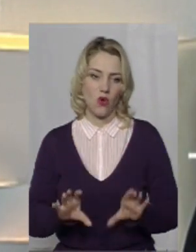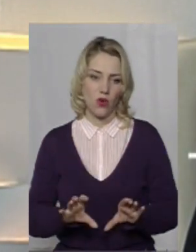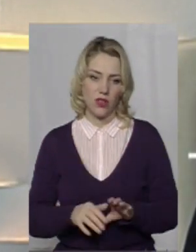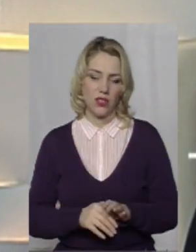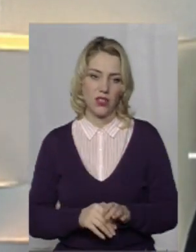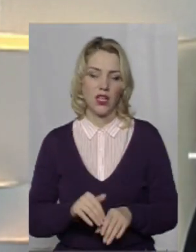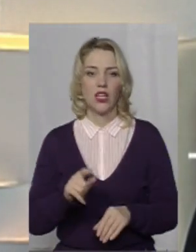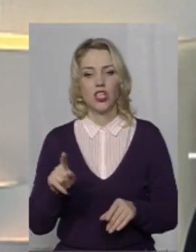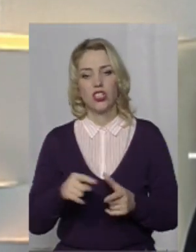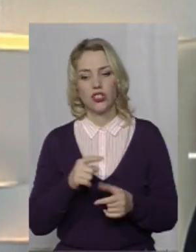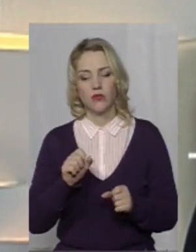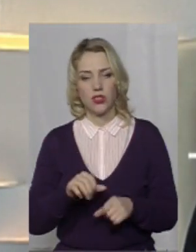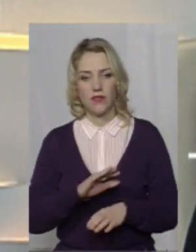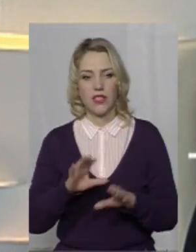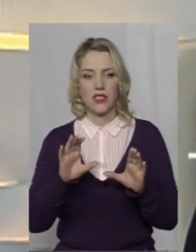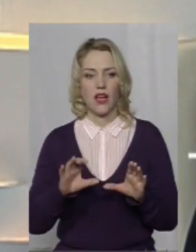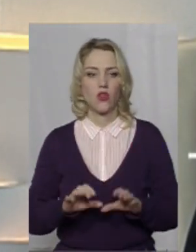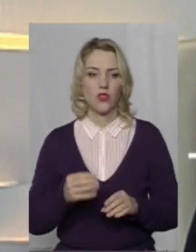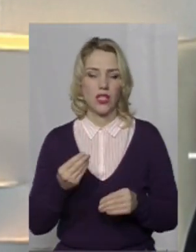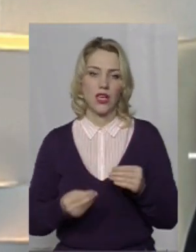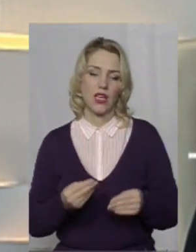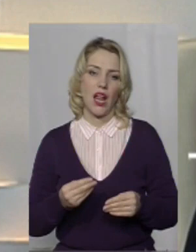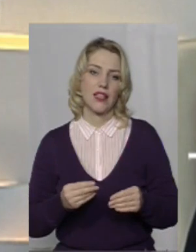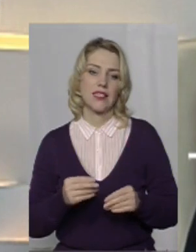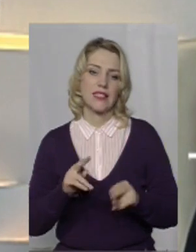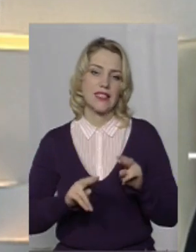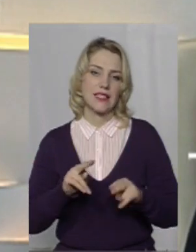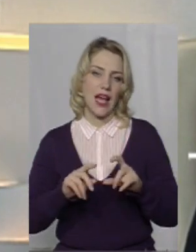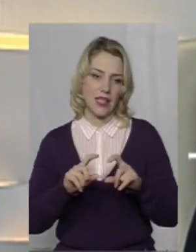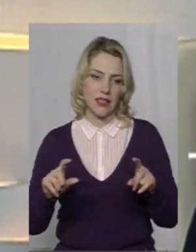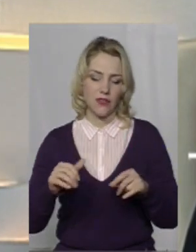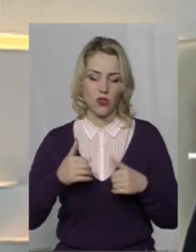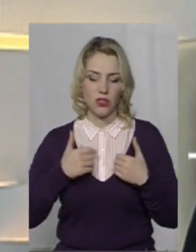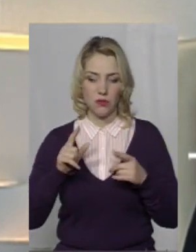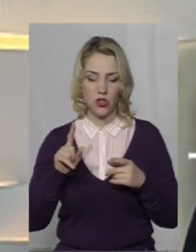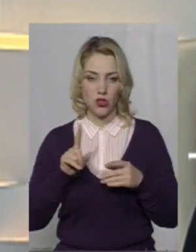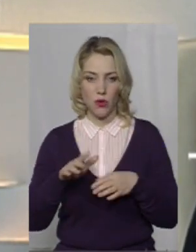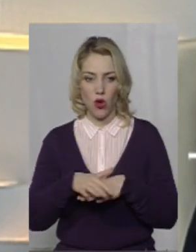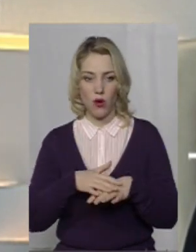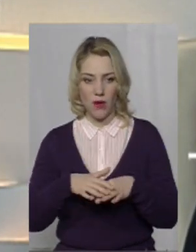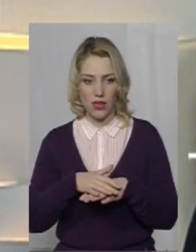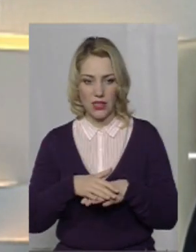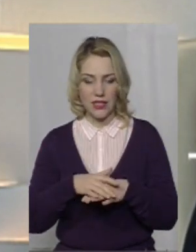чи, можливо, незаконних гральних закладів. Я хотів би, щоб саме громадськість в лиці